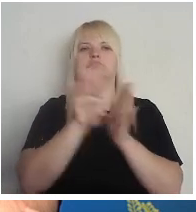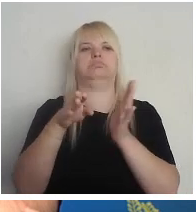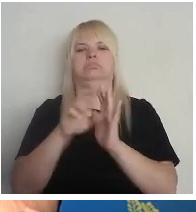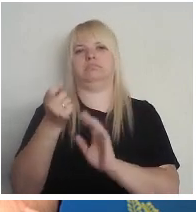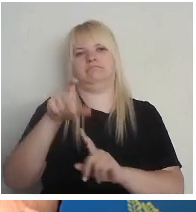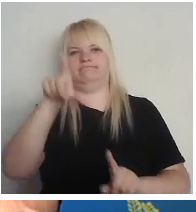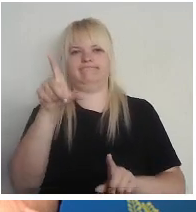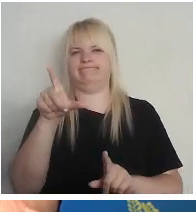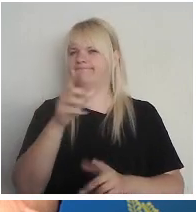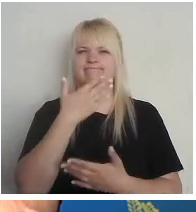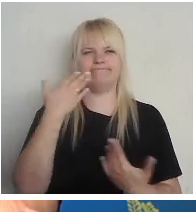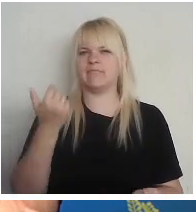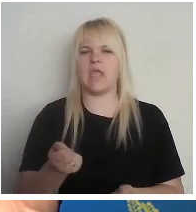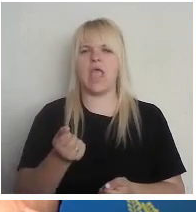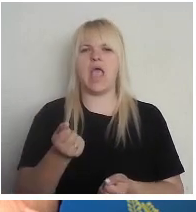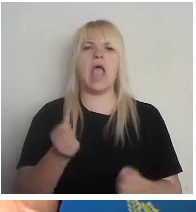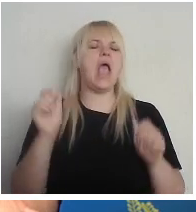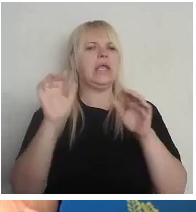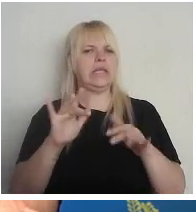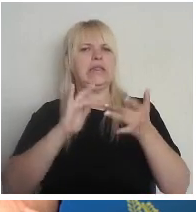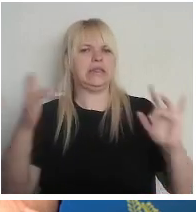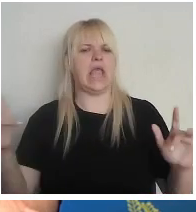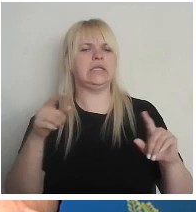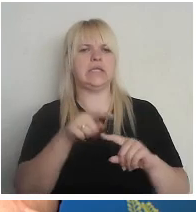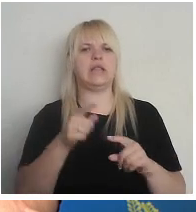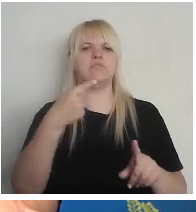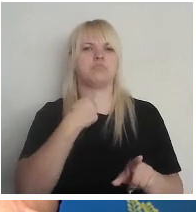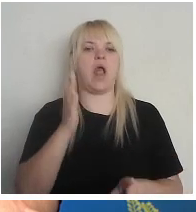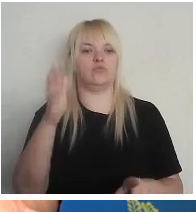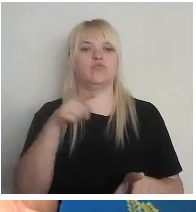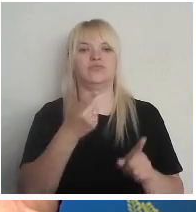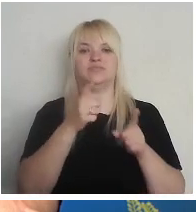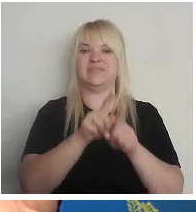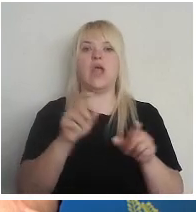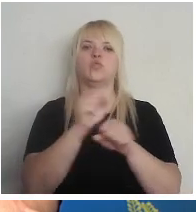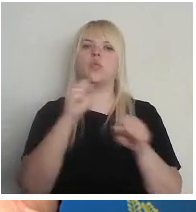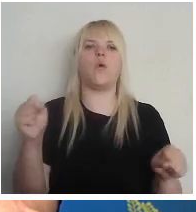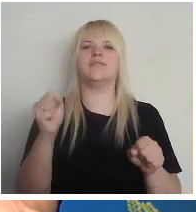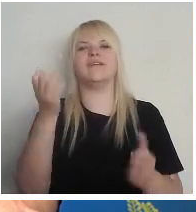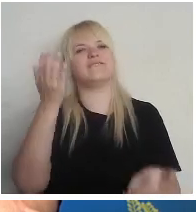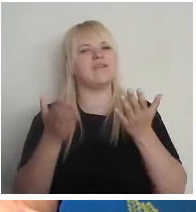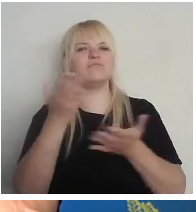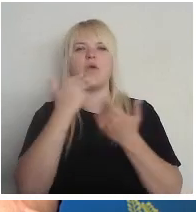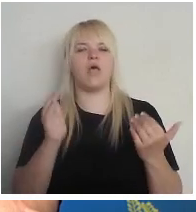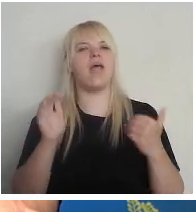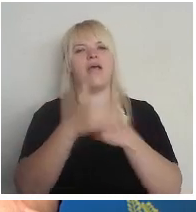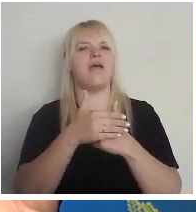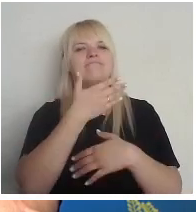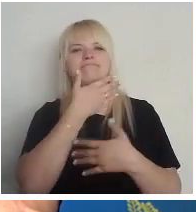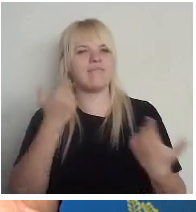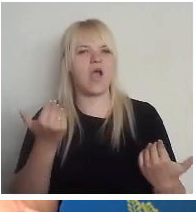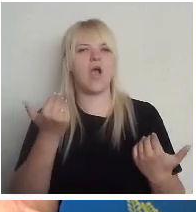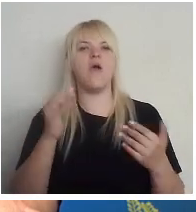Par elektronisko balsošu arī interesanti, ka tā nevar vienlaikt būt droša un aizklāta. Tā ir jābūt